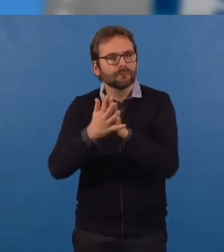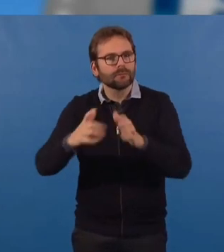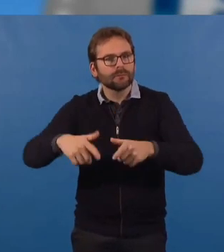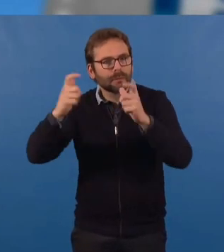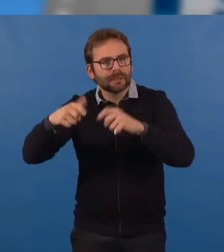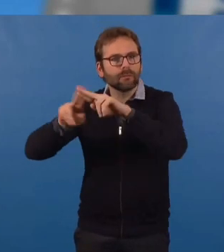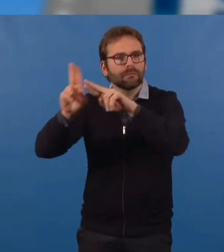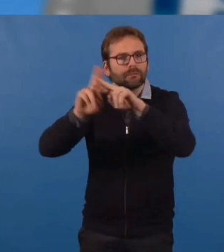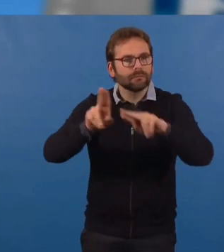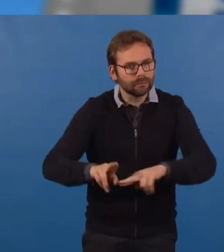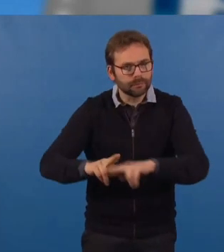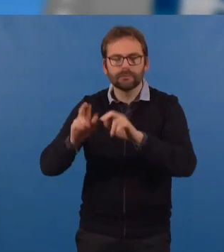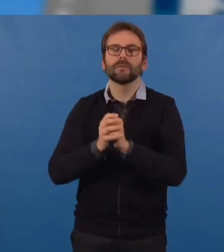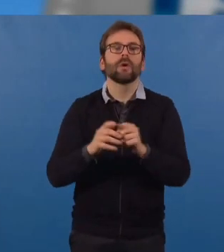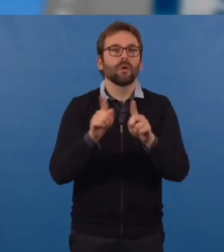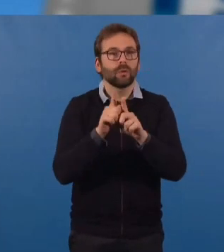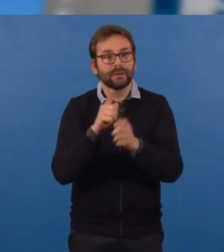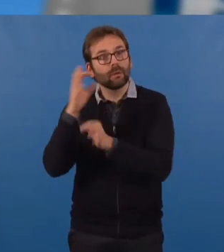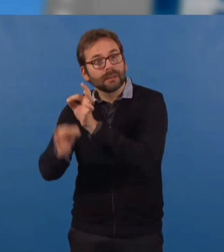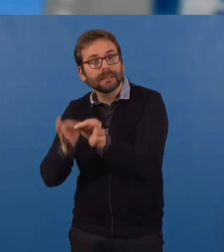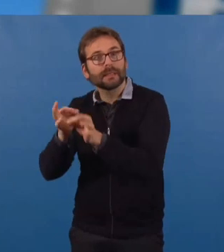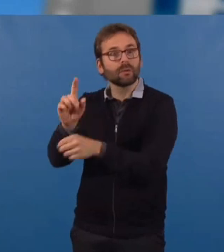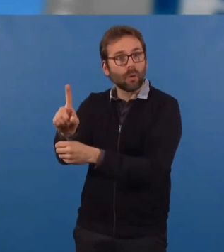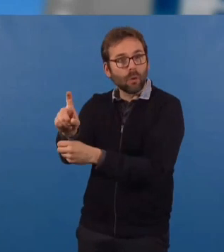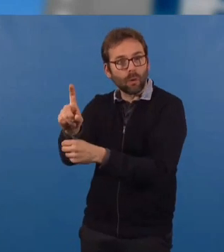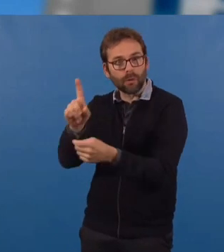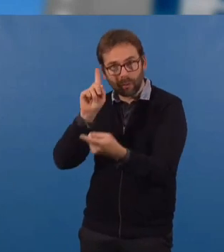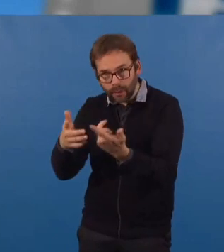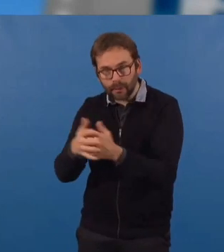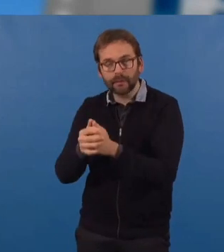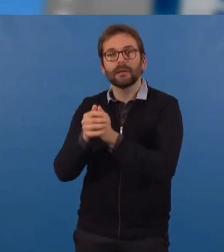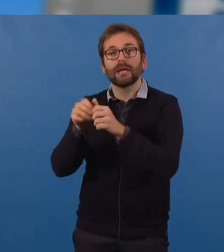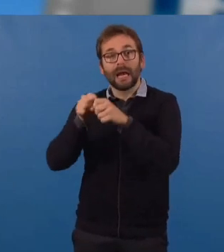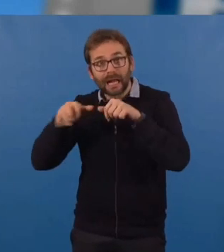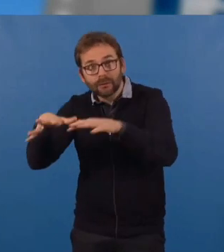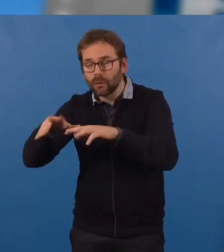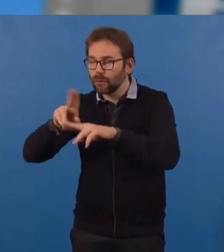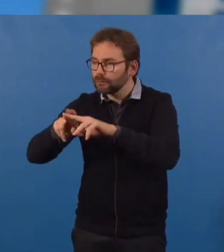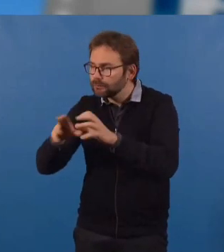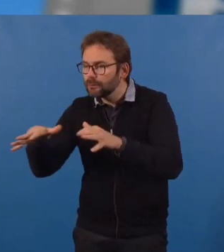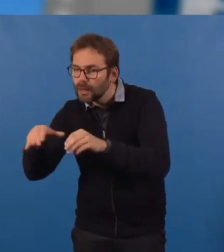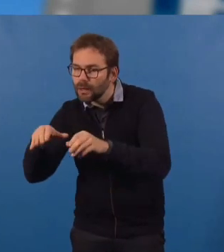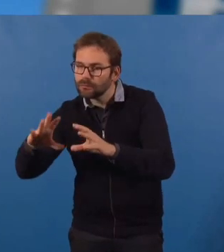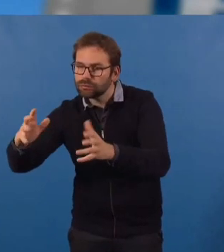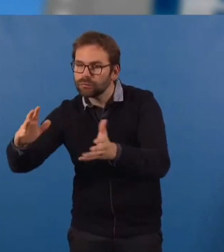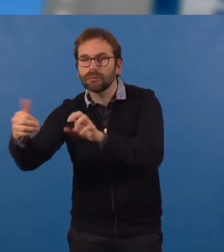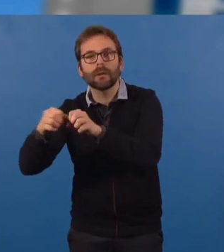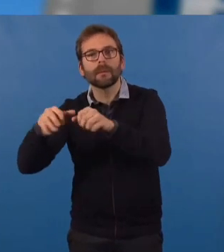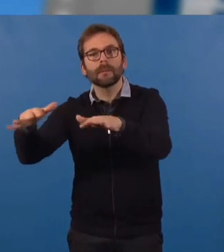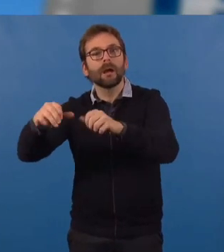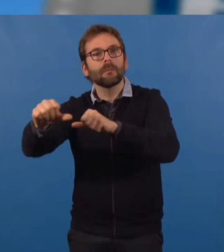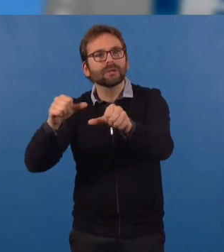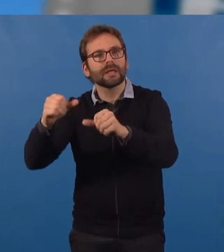patrimoine, concernant également le cycle de l'eau avec la hausse des renouvellements de réseaux, d'assainissement ou la poursuite de la modernisation de